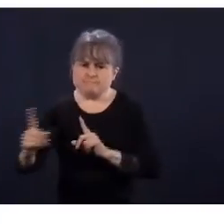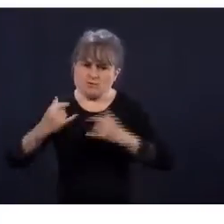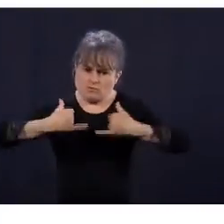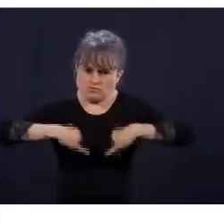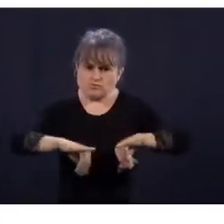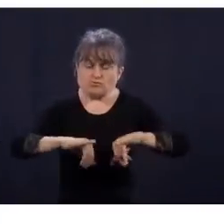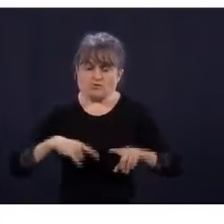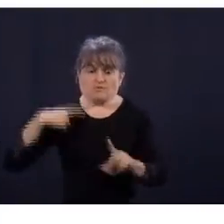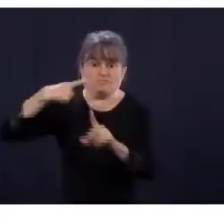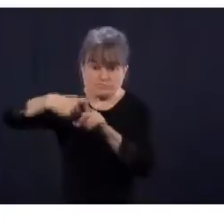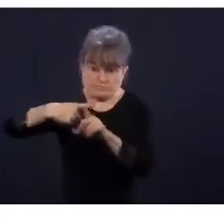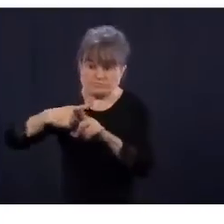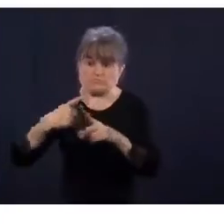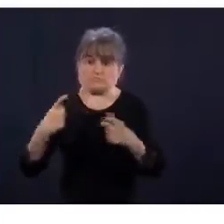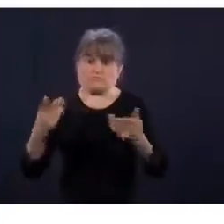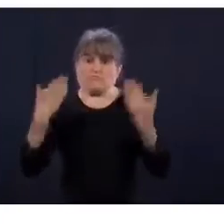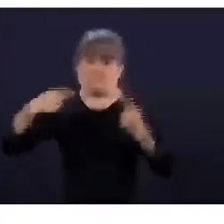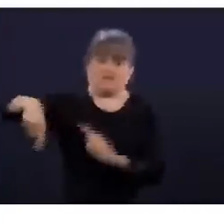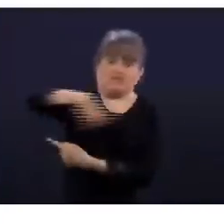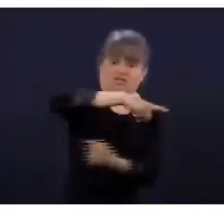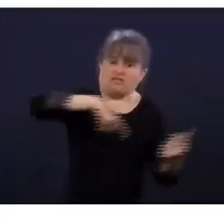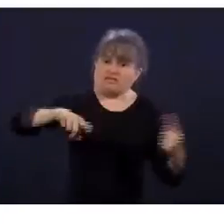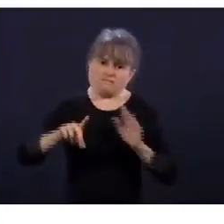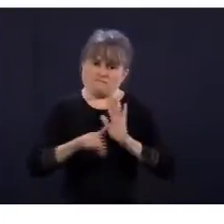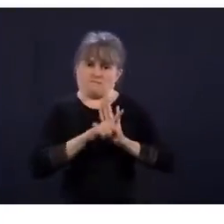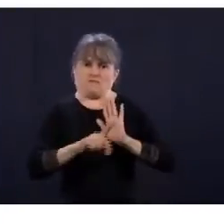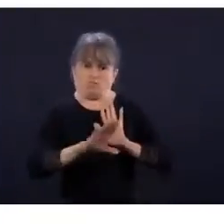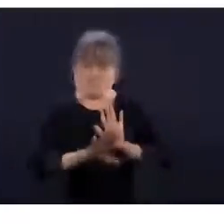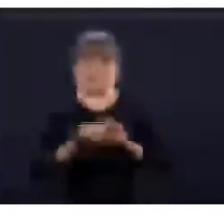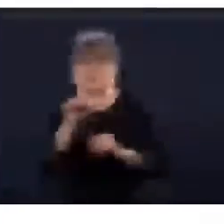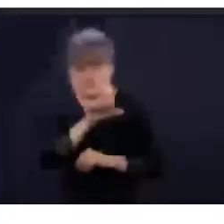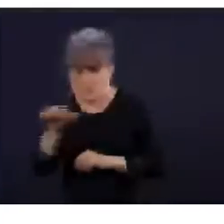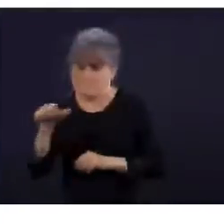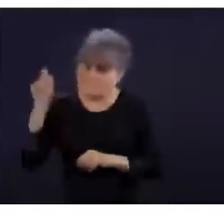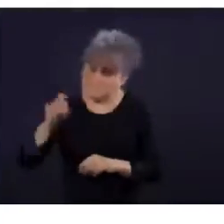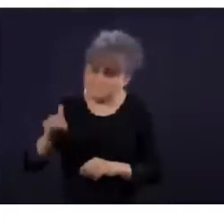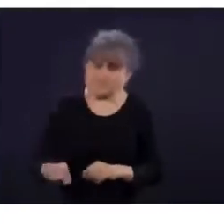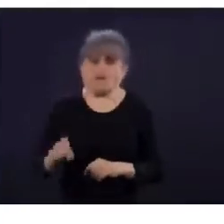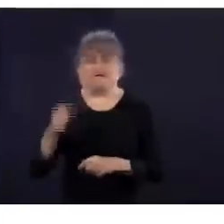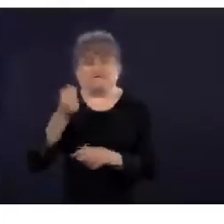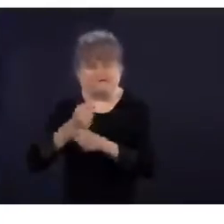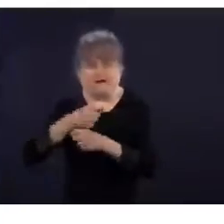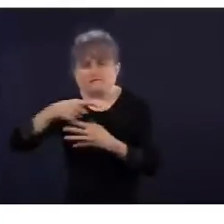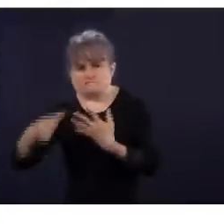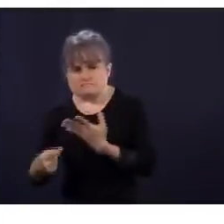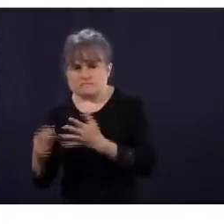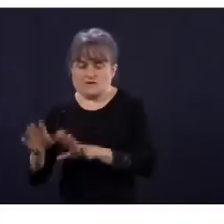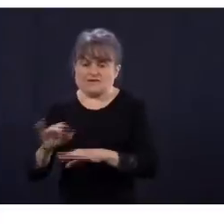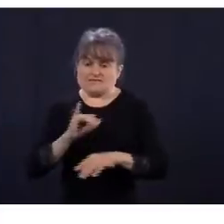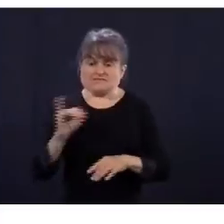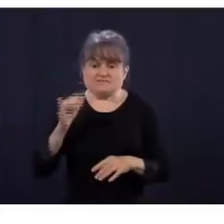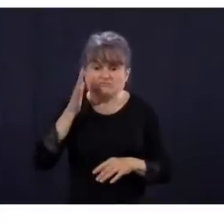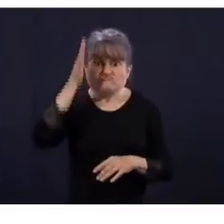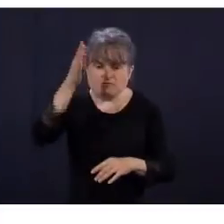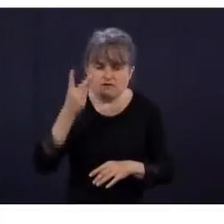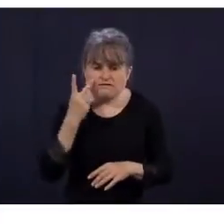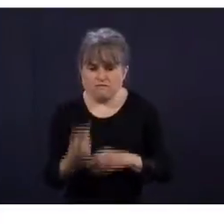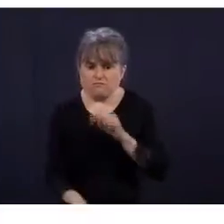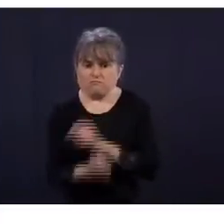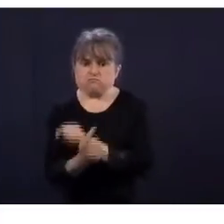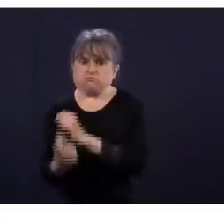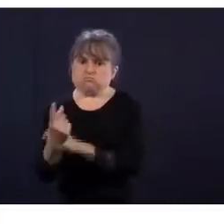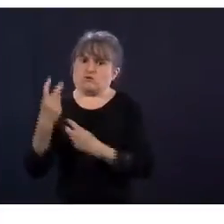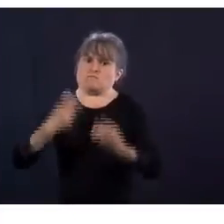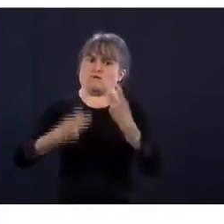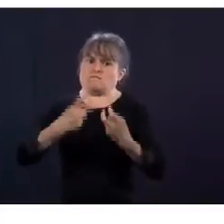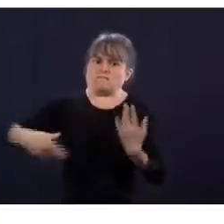vient avec les déconfinements. Mais c'est une liberté qui doit être, je vous dirais, dosée. Et donc, c'est ce que je peux vous dire quelque part. On